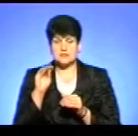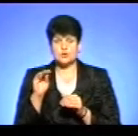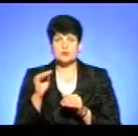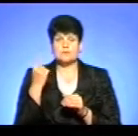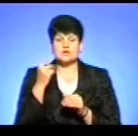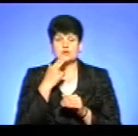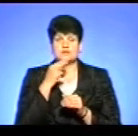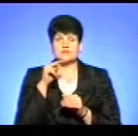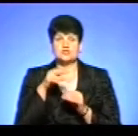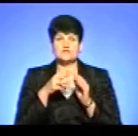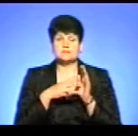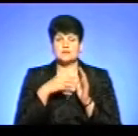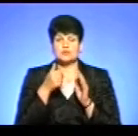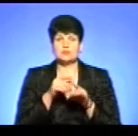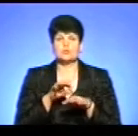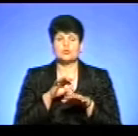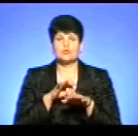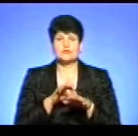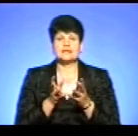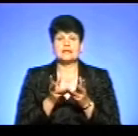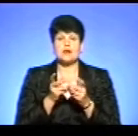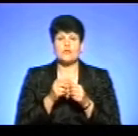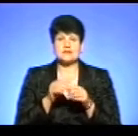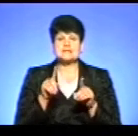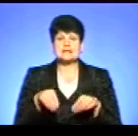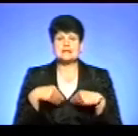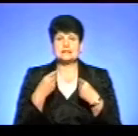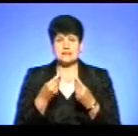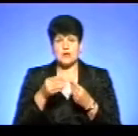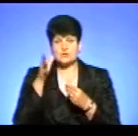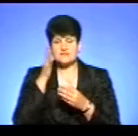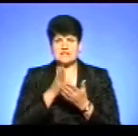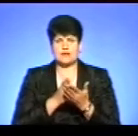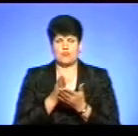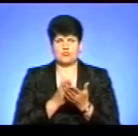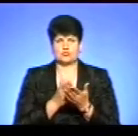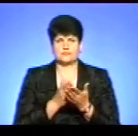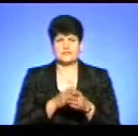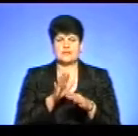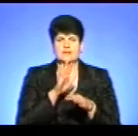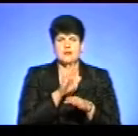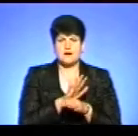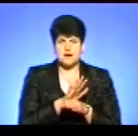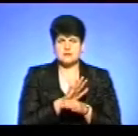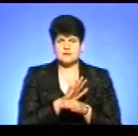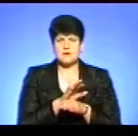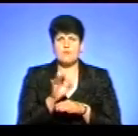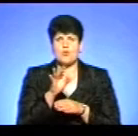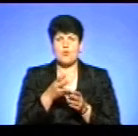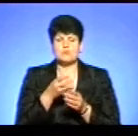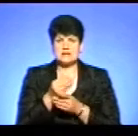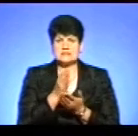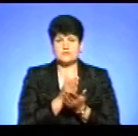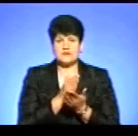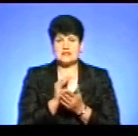1 червня 2018 року здійснювати нарахування за надання освітніх послуг. Тобто, наказ про оплату за